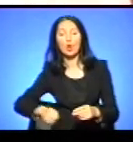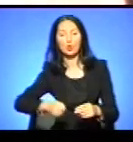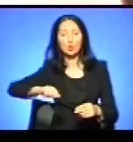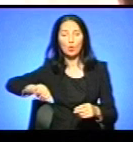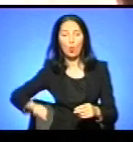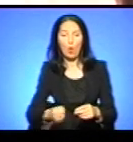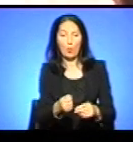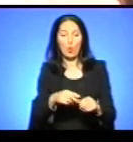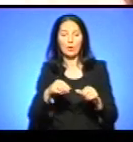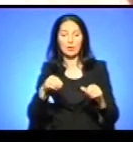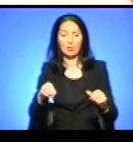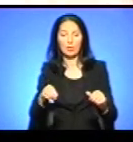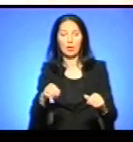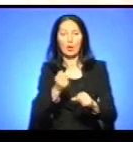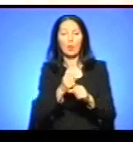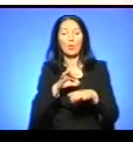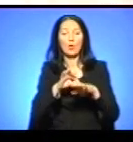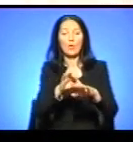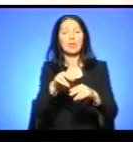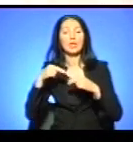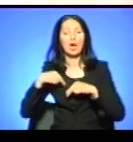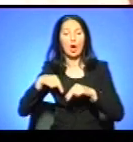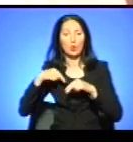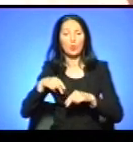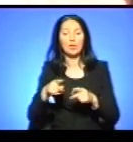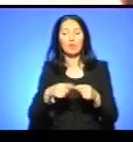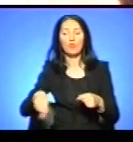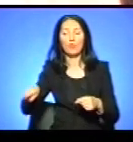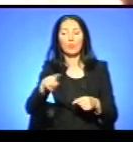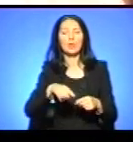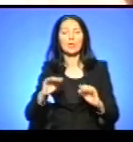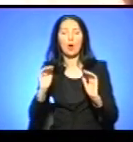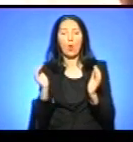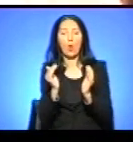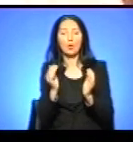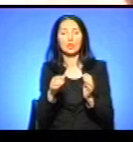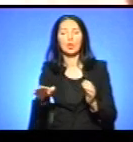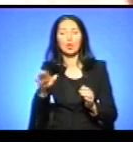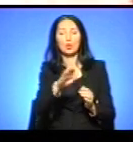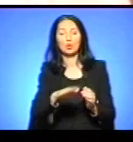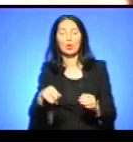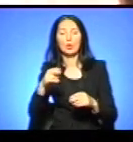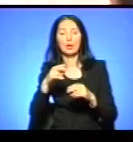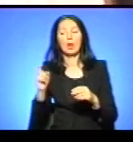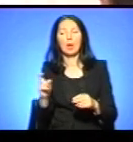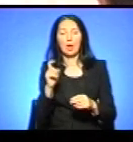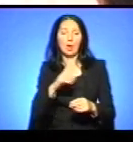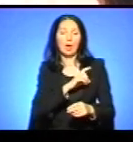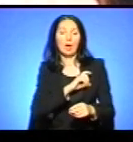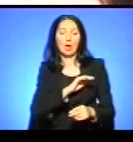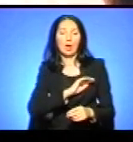в межах охоронних зон, забудівник має повідомити енергопостачальника